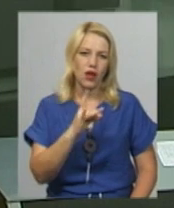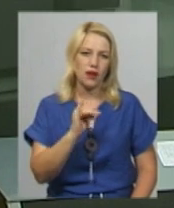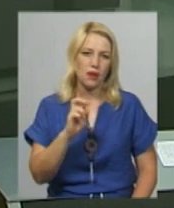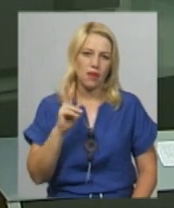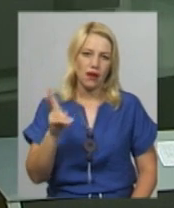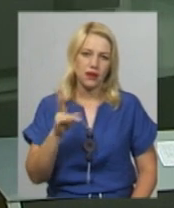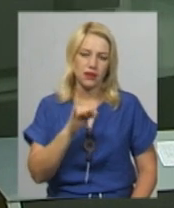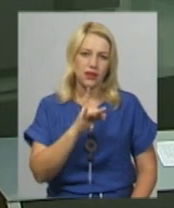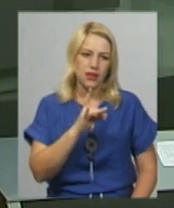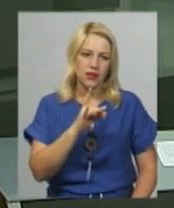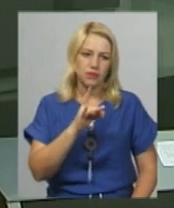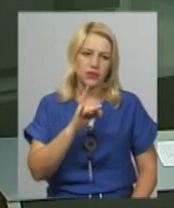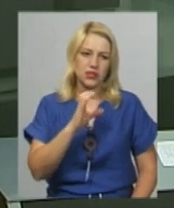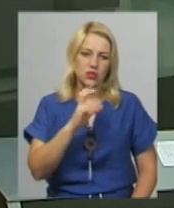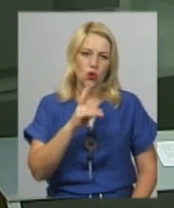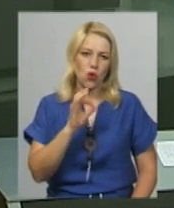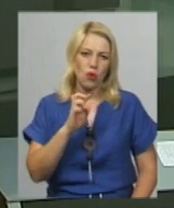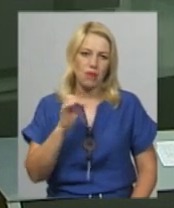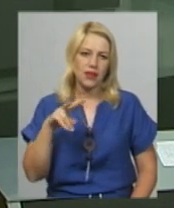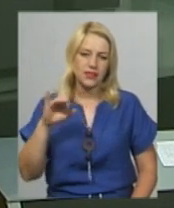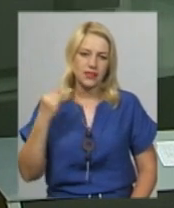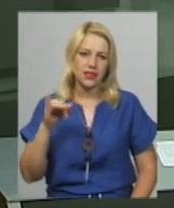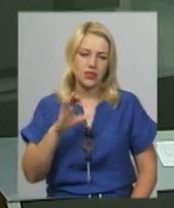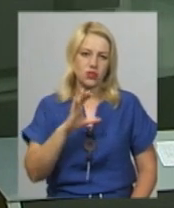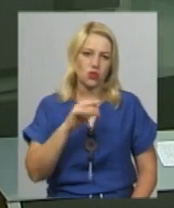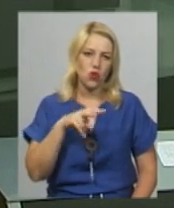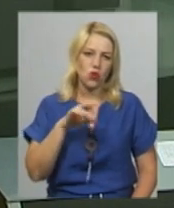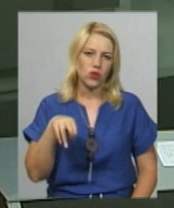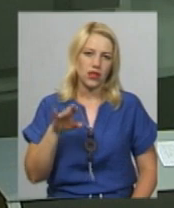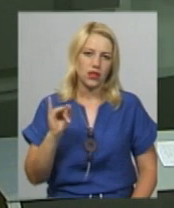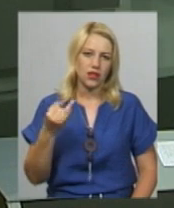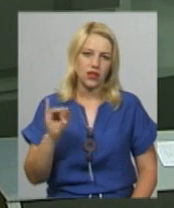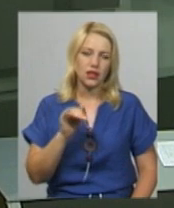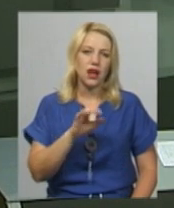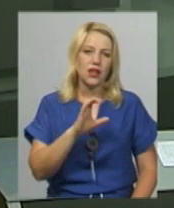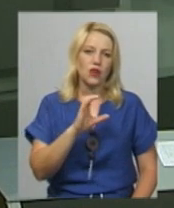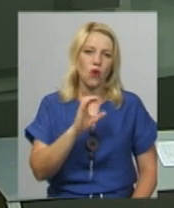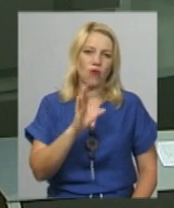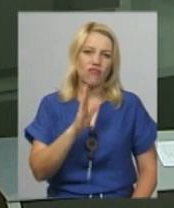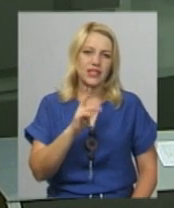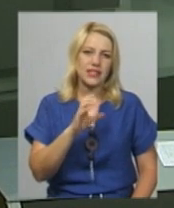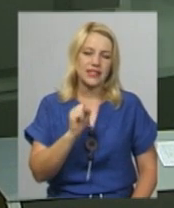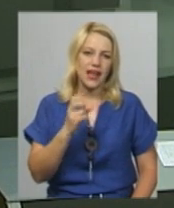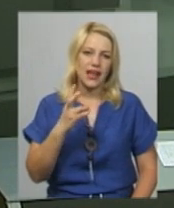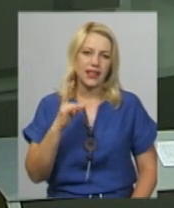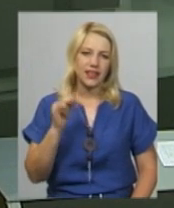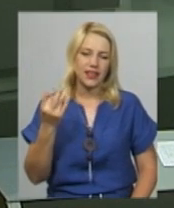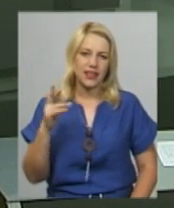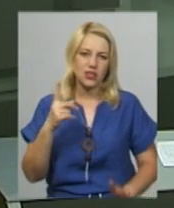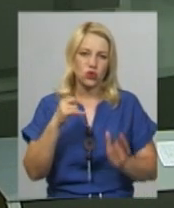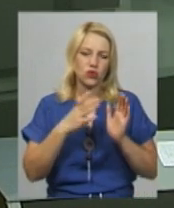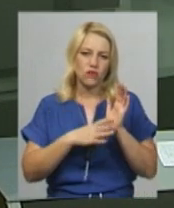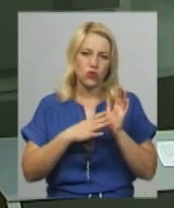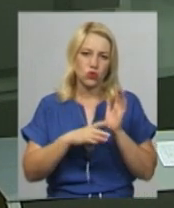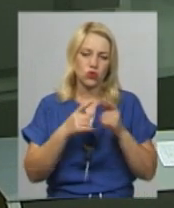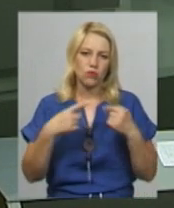Сергія Роженко, Василя Скобельського, Олександра Солодкого, Сергія Урсакія. У 190-му окрузі